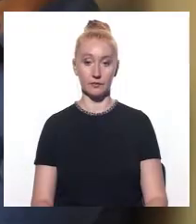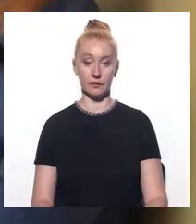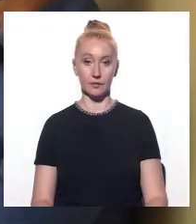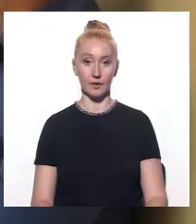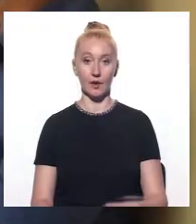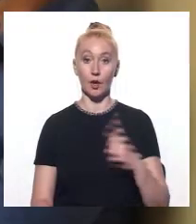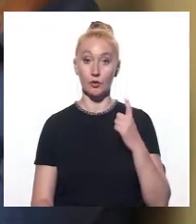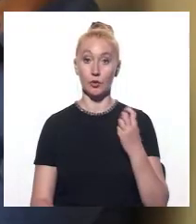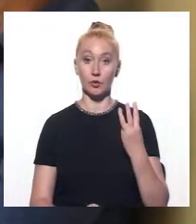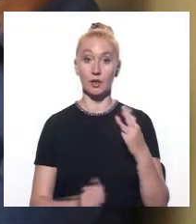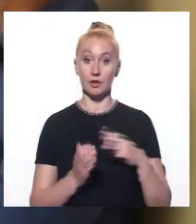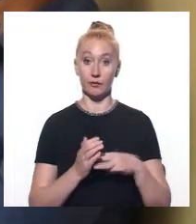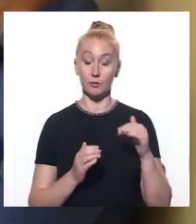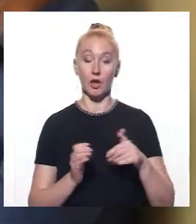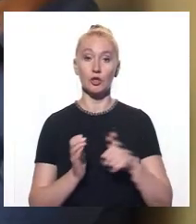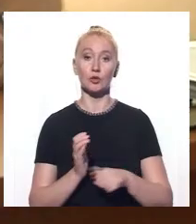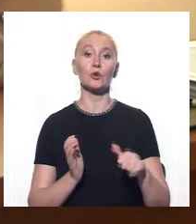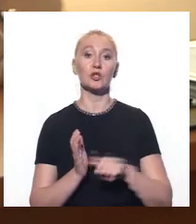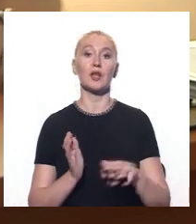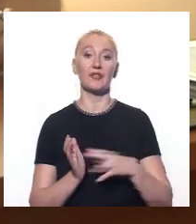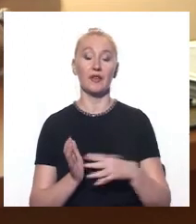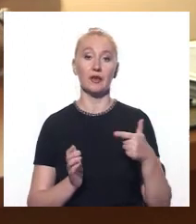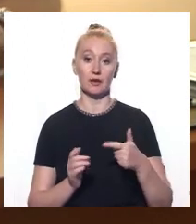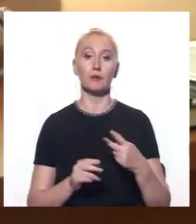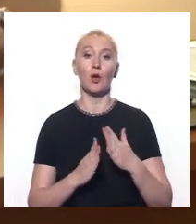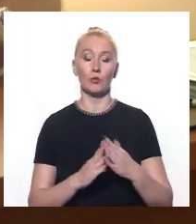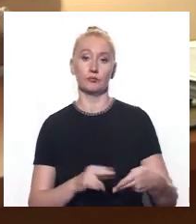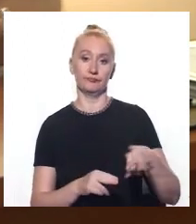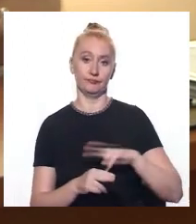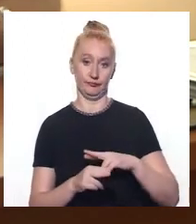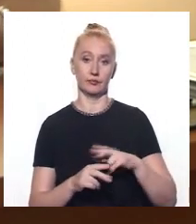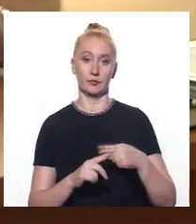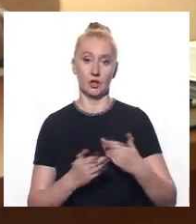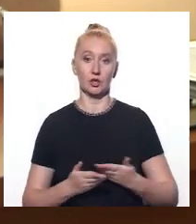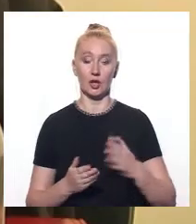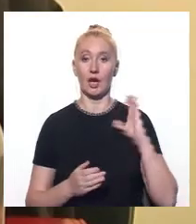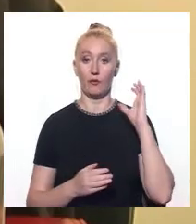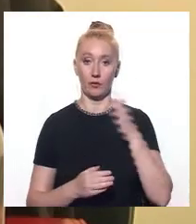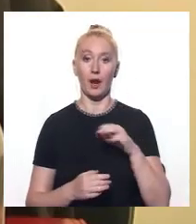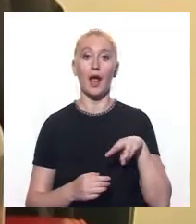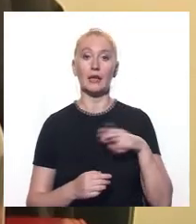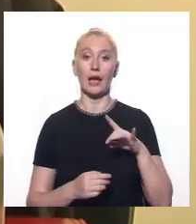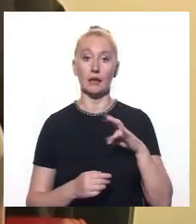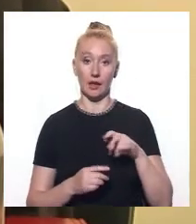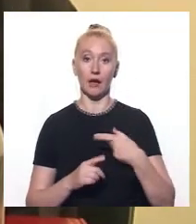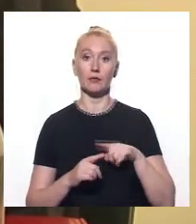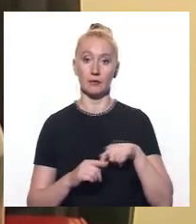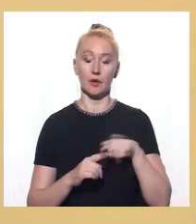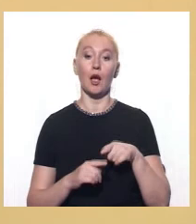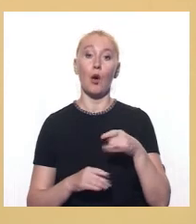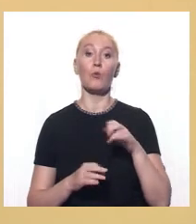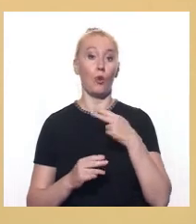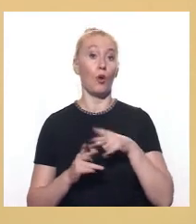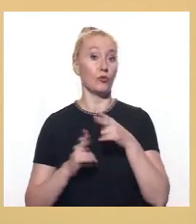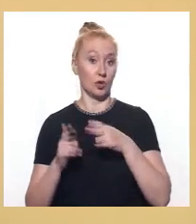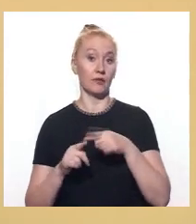138 тисяч 669 гривень просить відшкодувати мешканка Криворогу Лейла Магер-Рамова, відозреного Олександра Руденка.